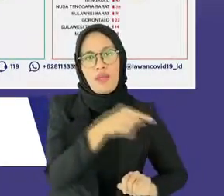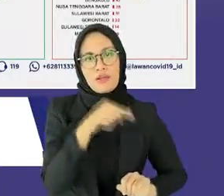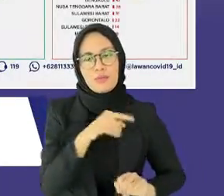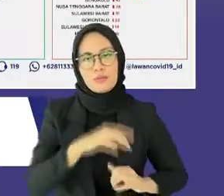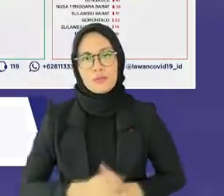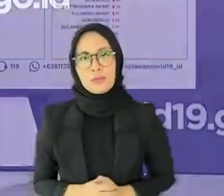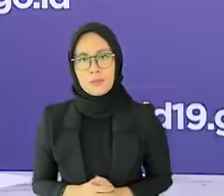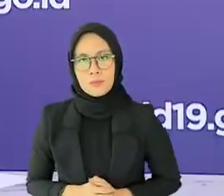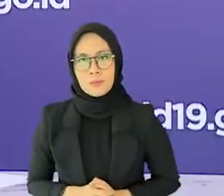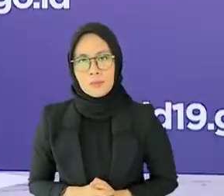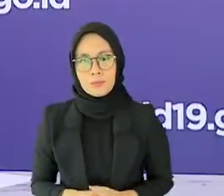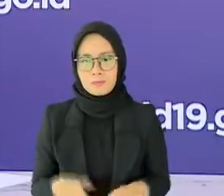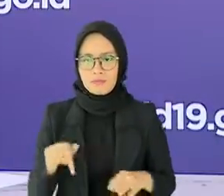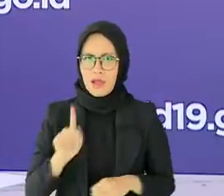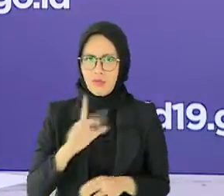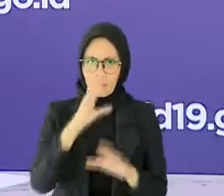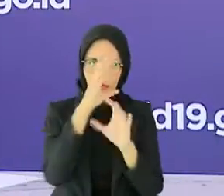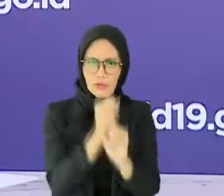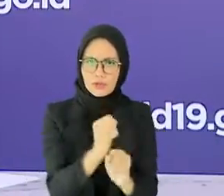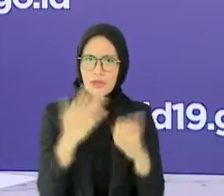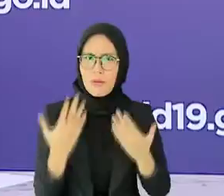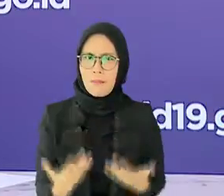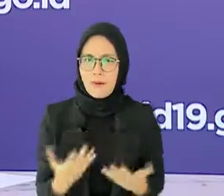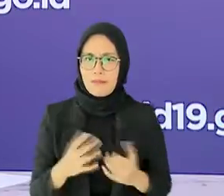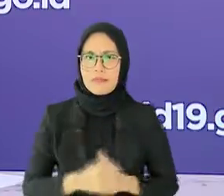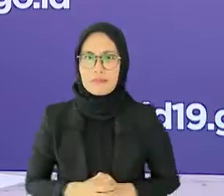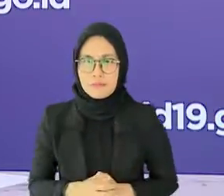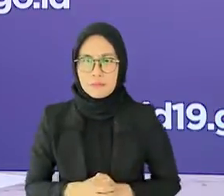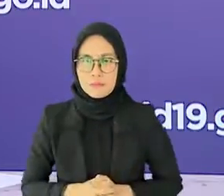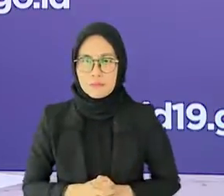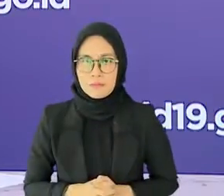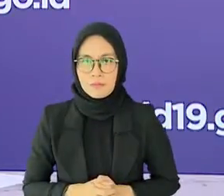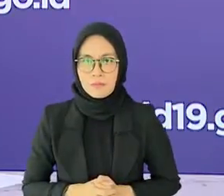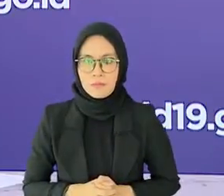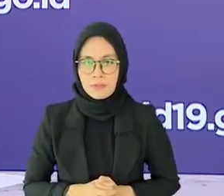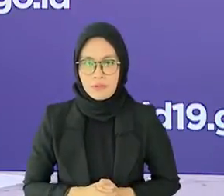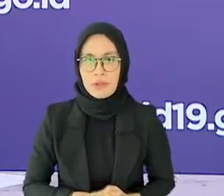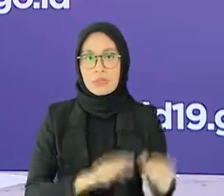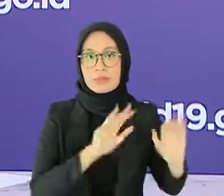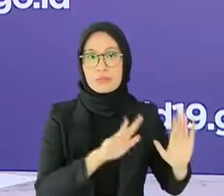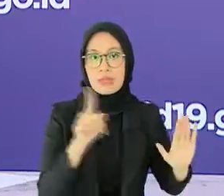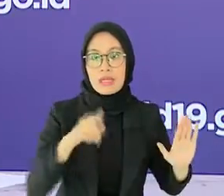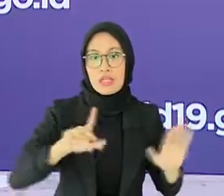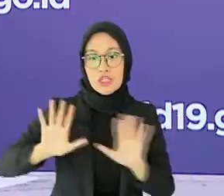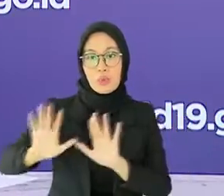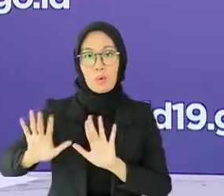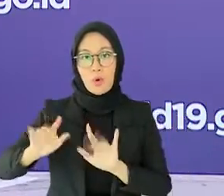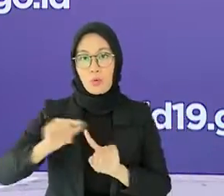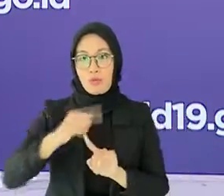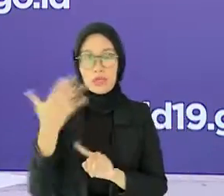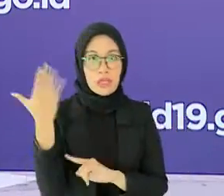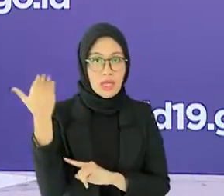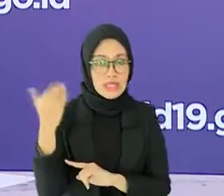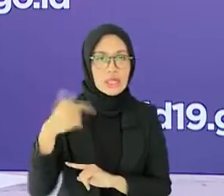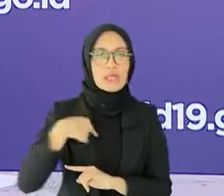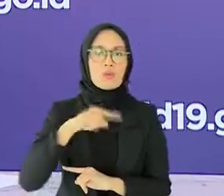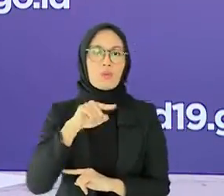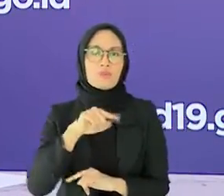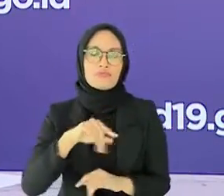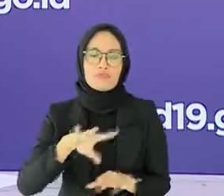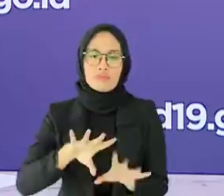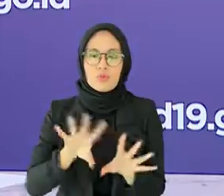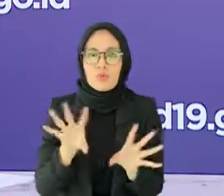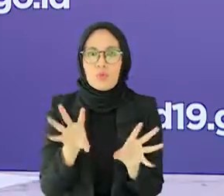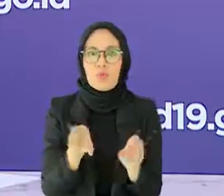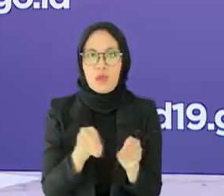Hal yang perlu menjadi perhatian adalah 9 dari 10 provinsi ini sama-sama menjadi penyumbang tertinggi